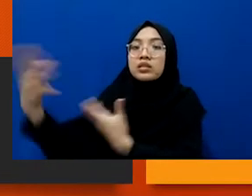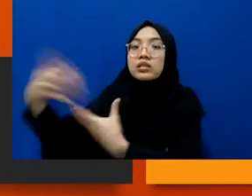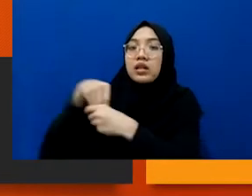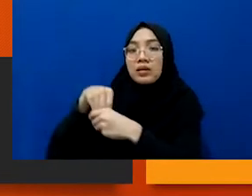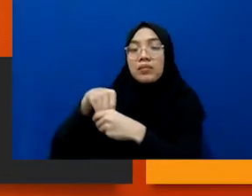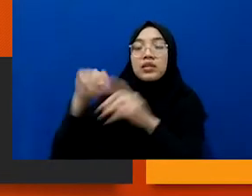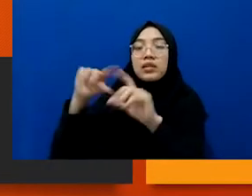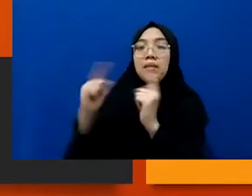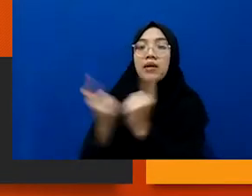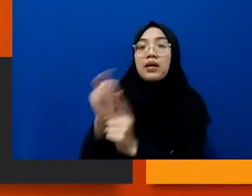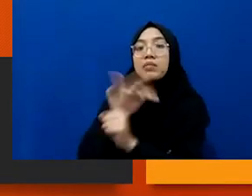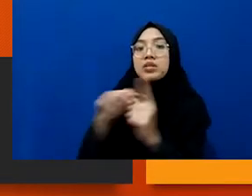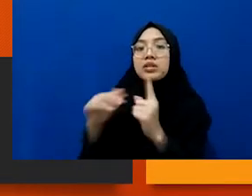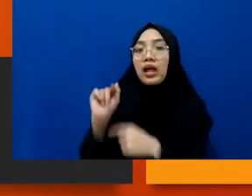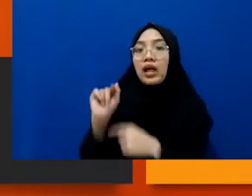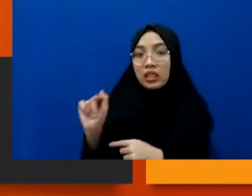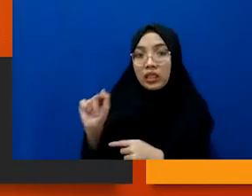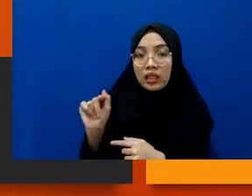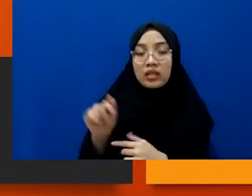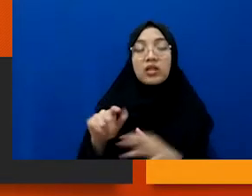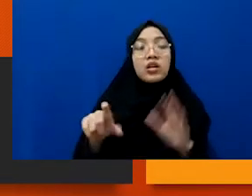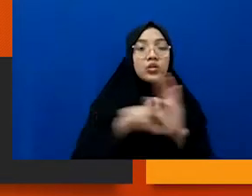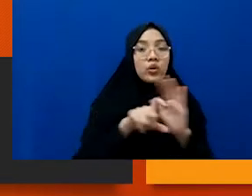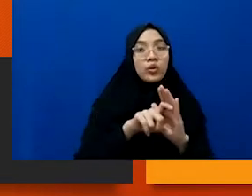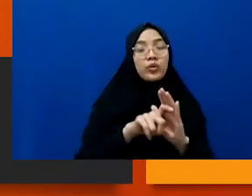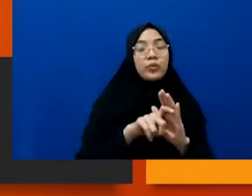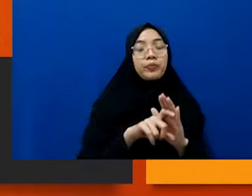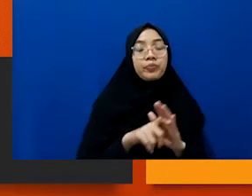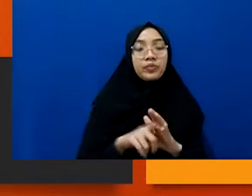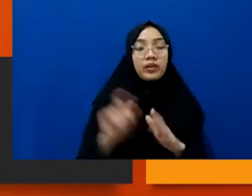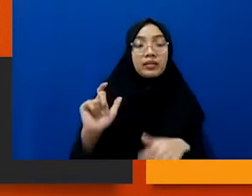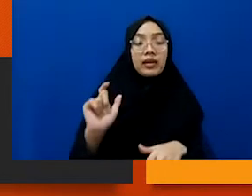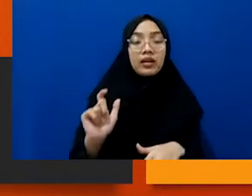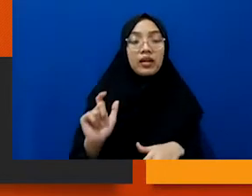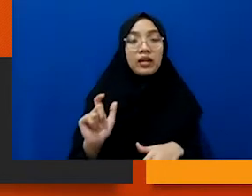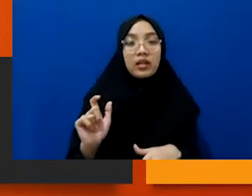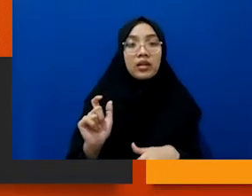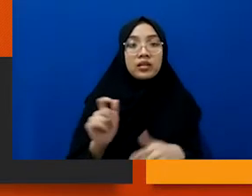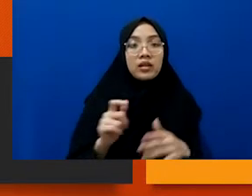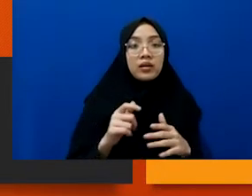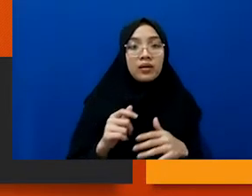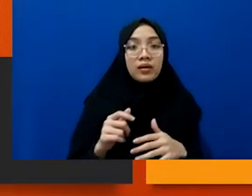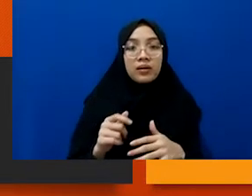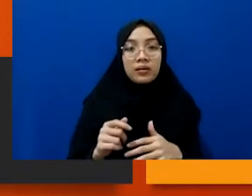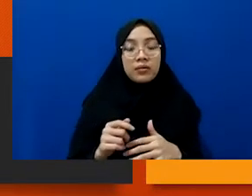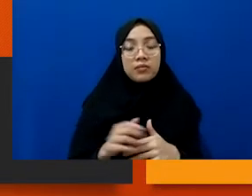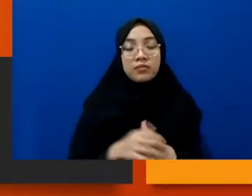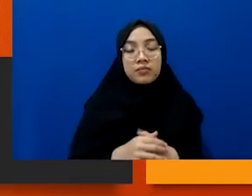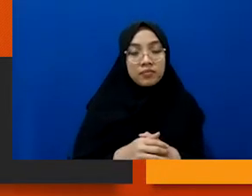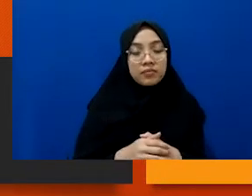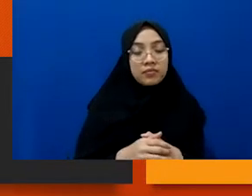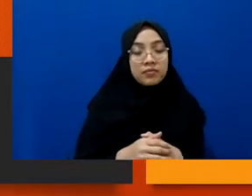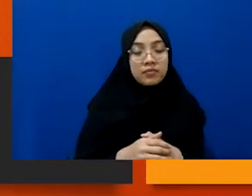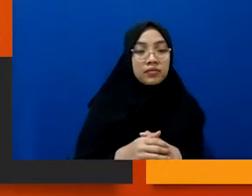lembaga pemasyarakatan. Misalnya bagaimana caranya dengan penyamaran menempel? Misalnya dia